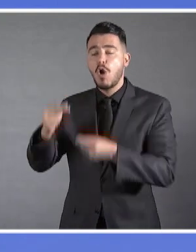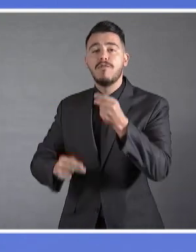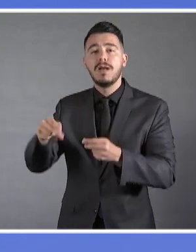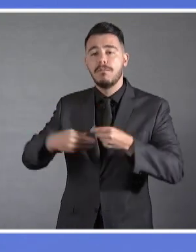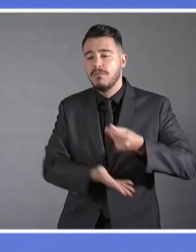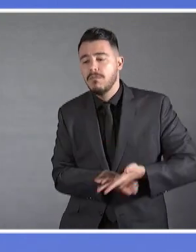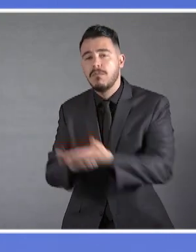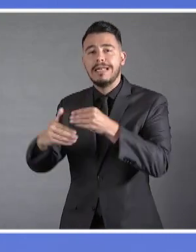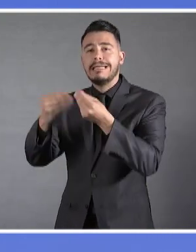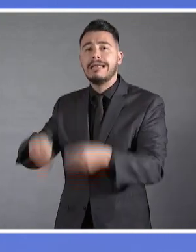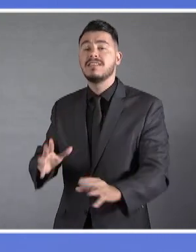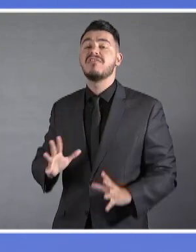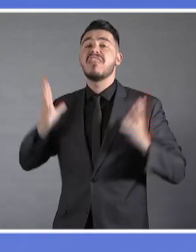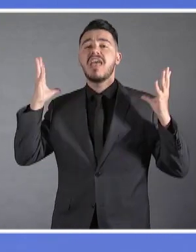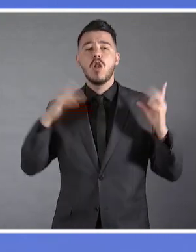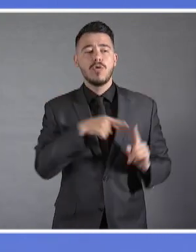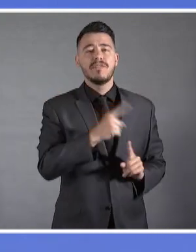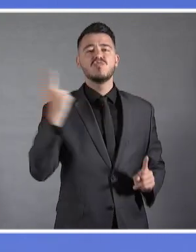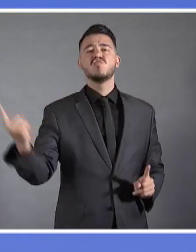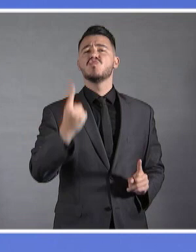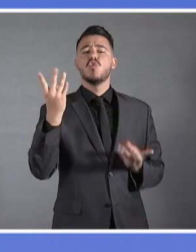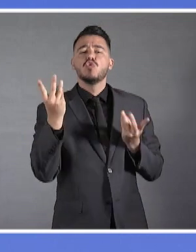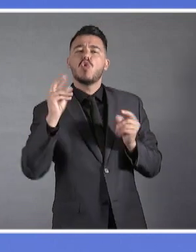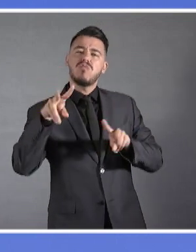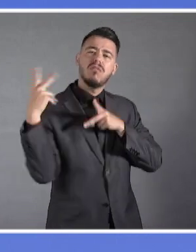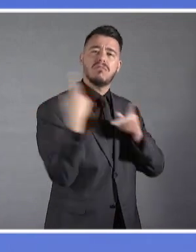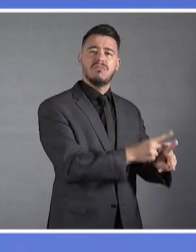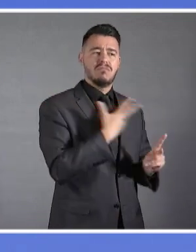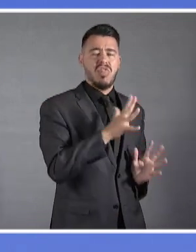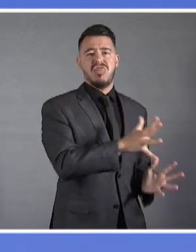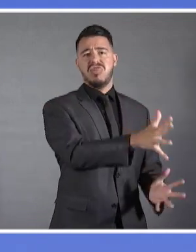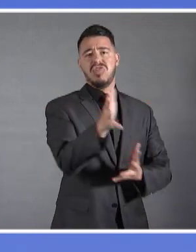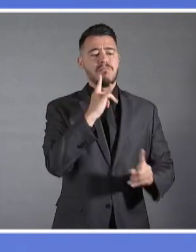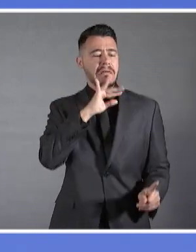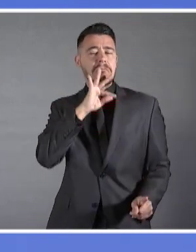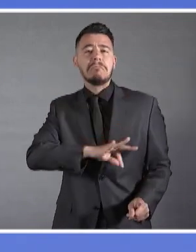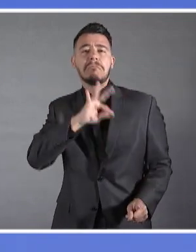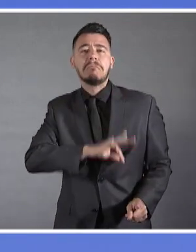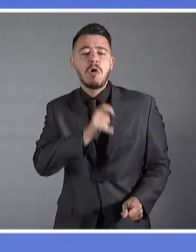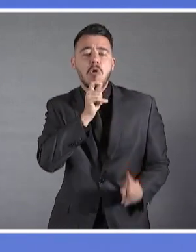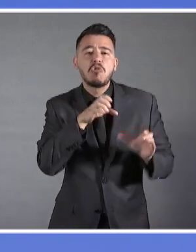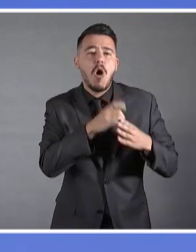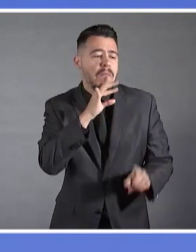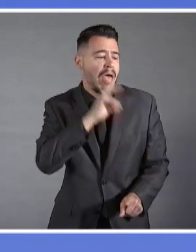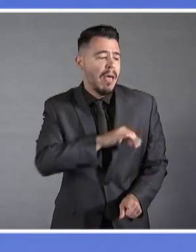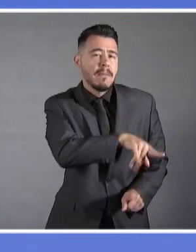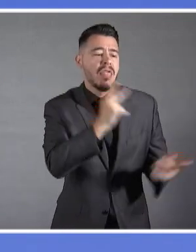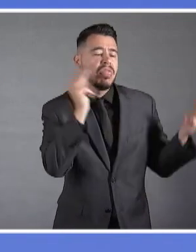πατρίδα μας, αλλά συνεχίζουν να δρουν με γνώμονα το μικροπομματικό τους πρόσκελο όφελος.